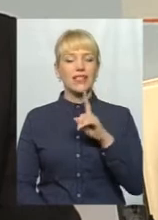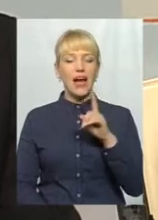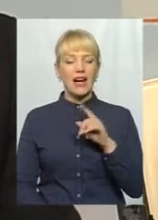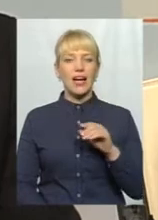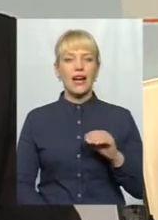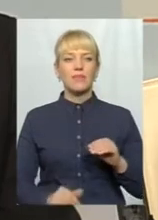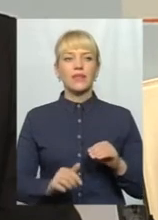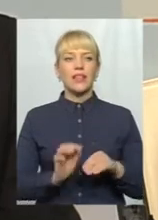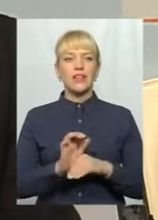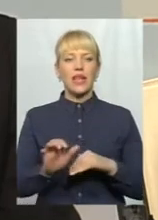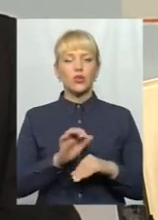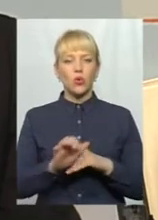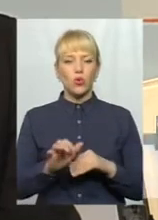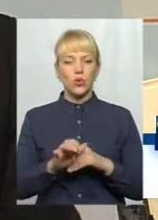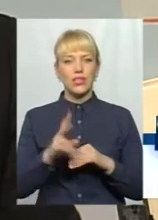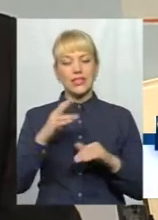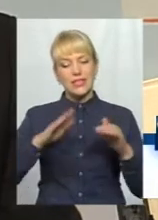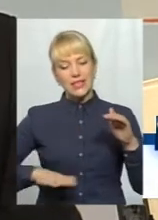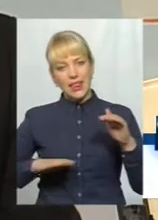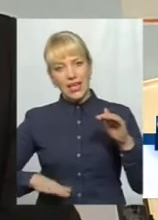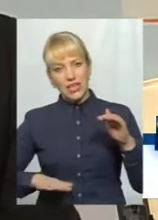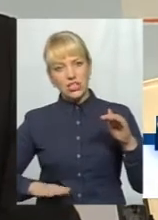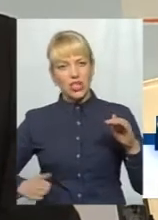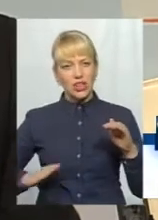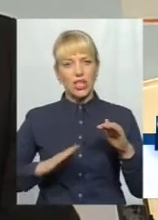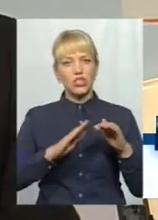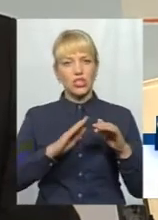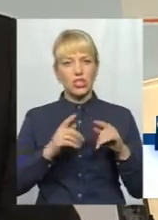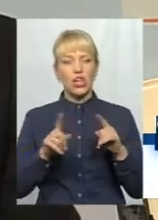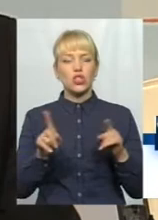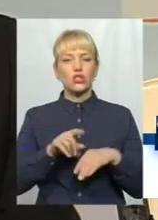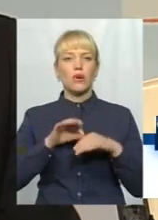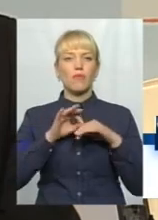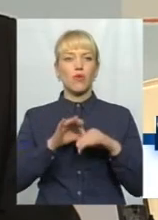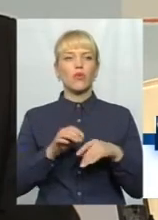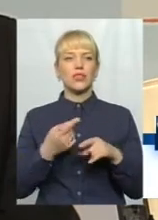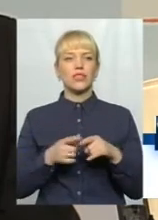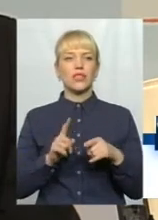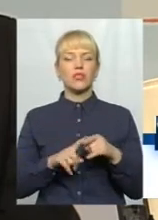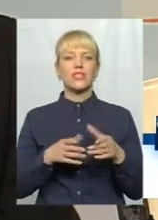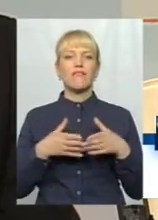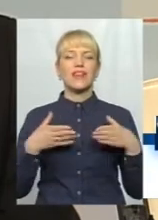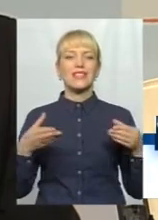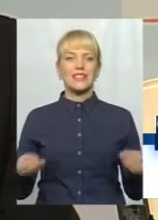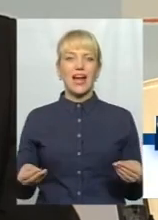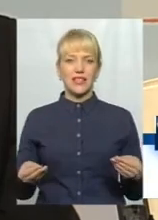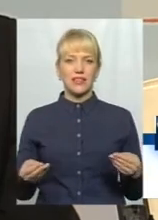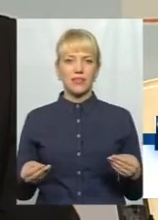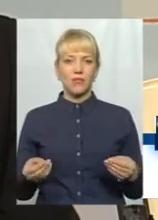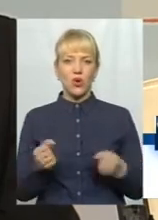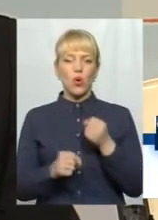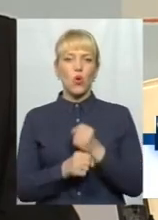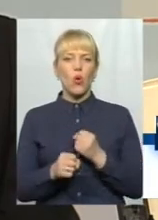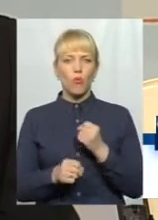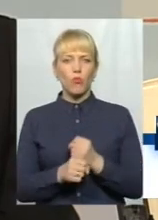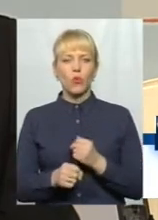із допливів в Нижній Тічі і Дністра, для того, щоб проводити оці весняні роботи